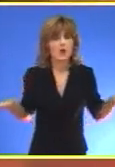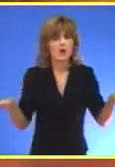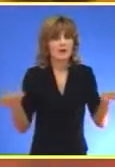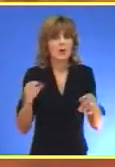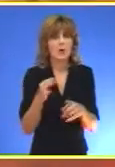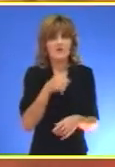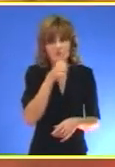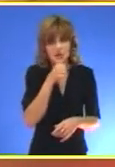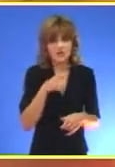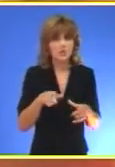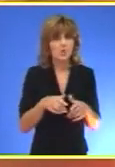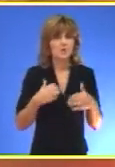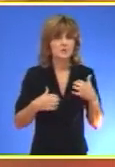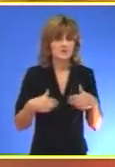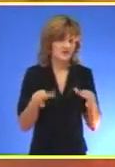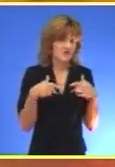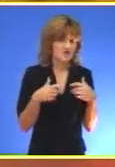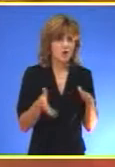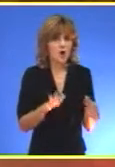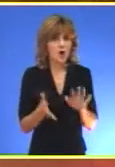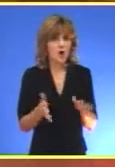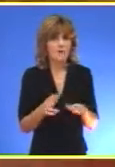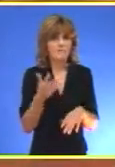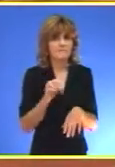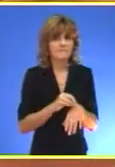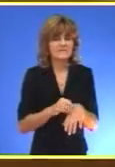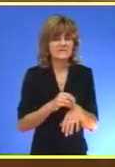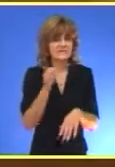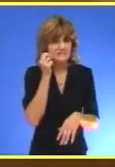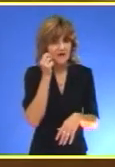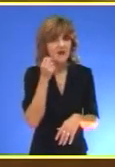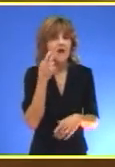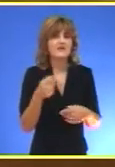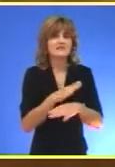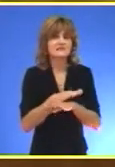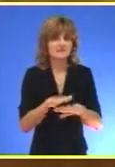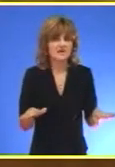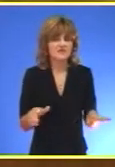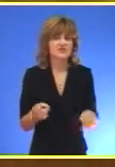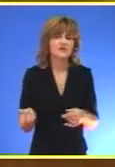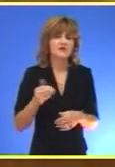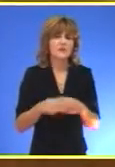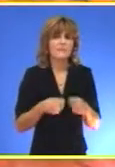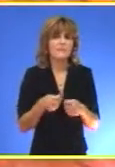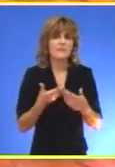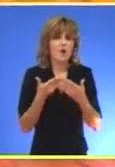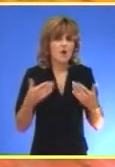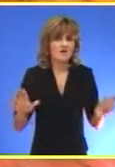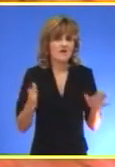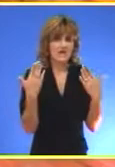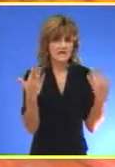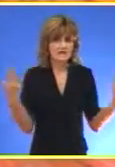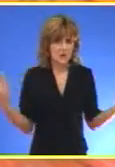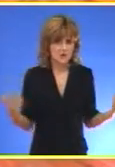Pariz U Suboticu se vraća za otprilike mesec dana kada će biti završene sve neophodne pripreme za otvaranje njegove